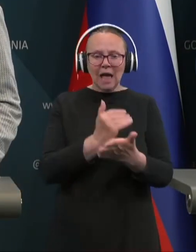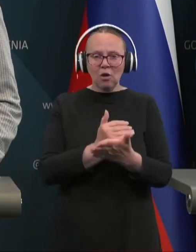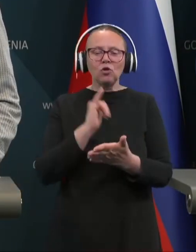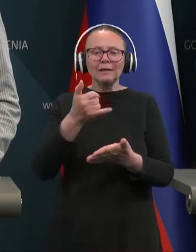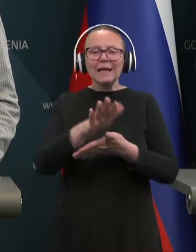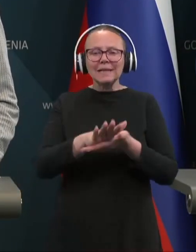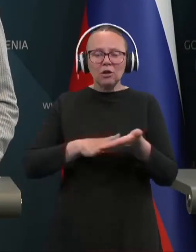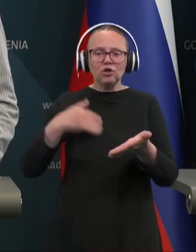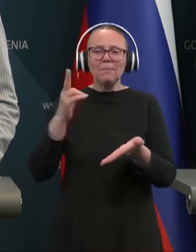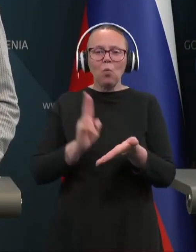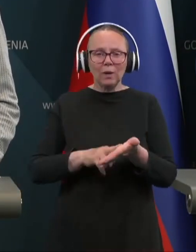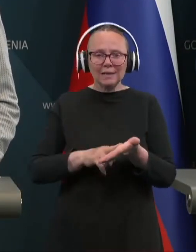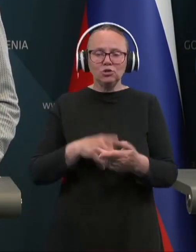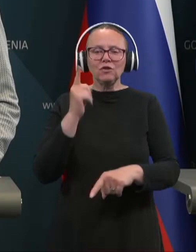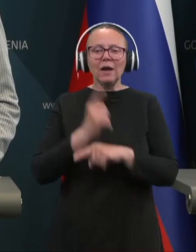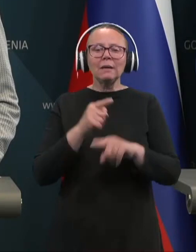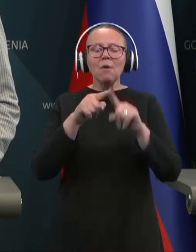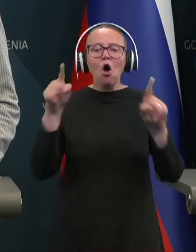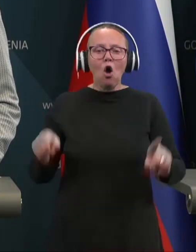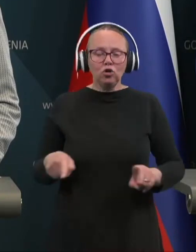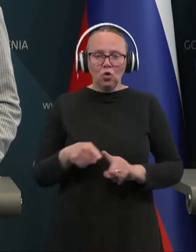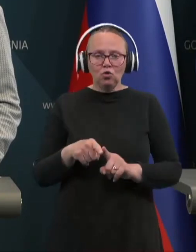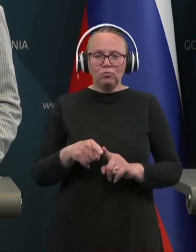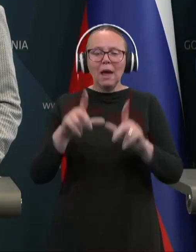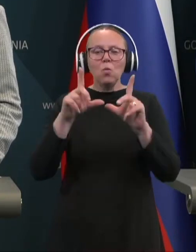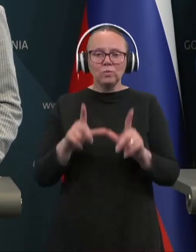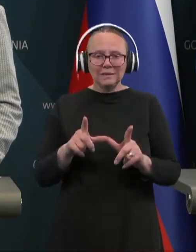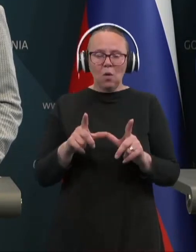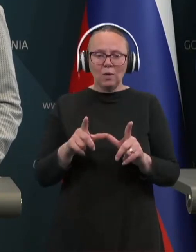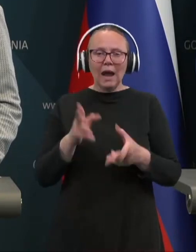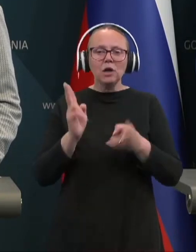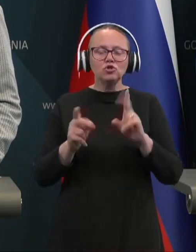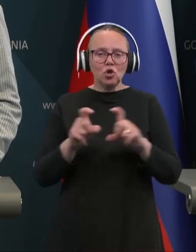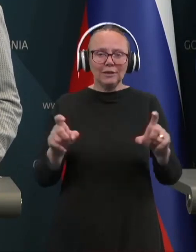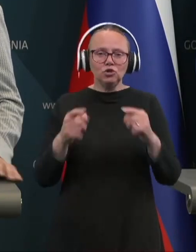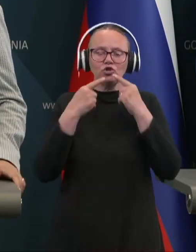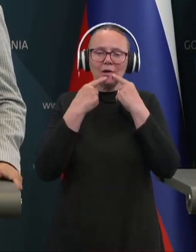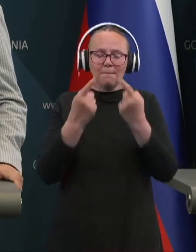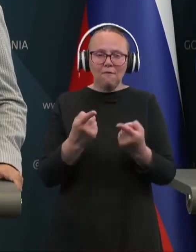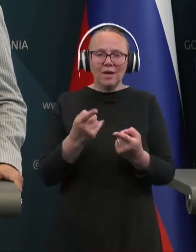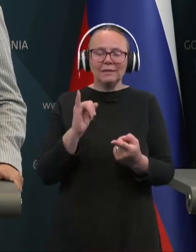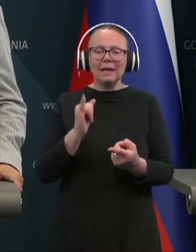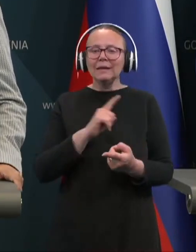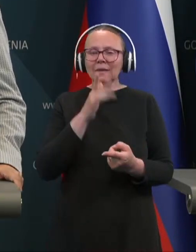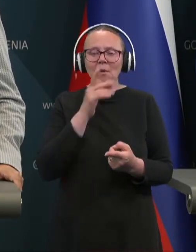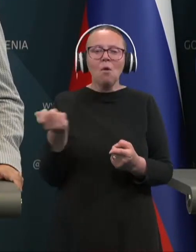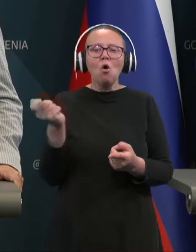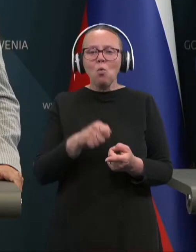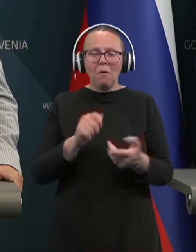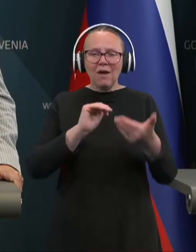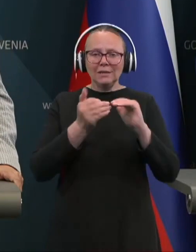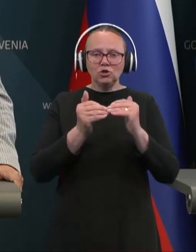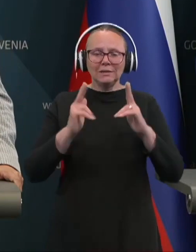z uresničevanjem odločbe ostavnega sodišča. Napovedali smo, da si ne bomo kupovali